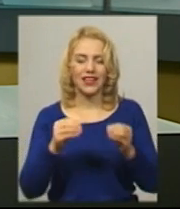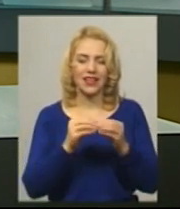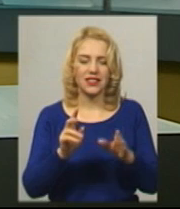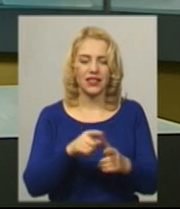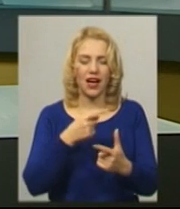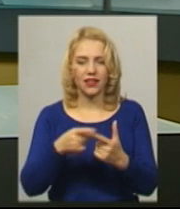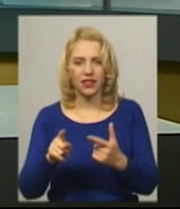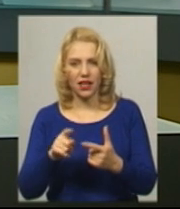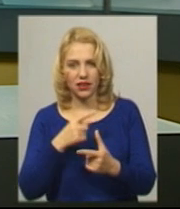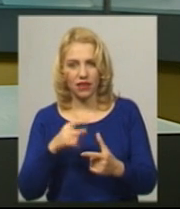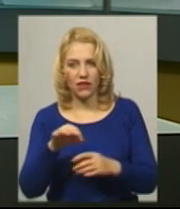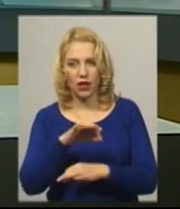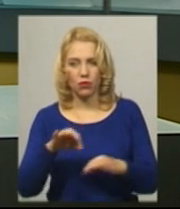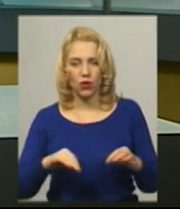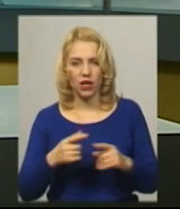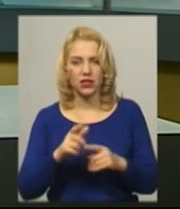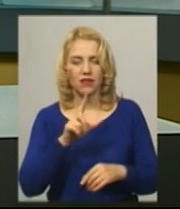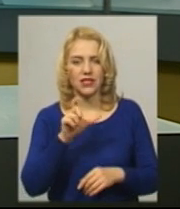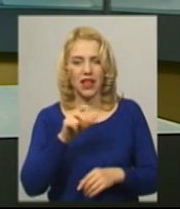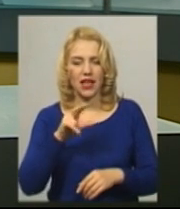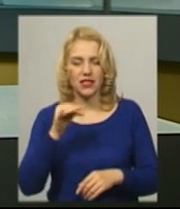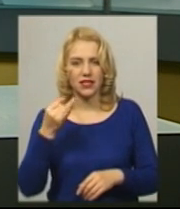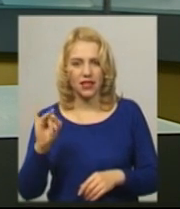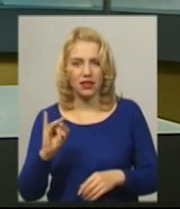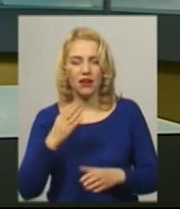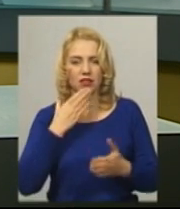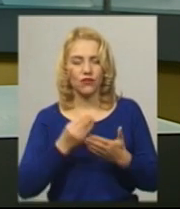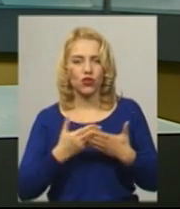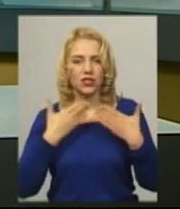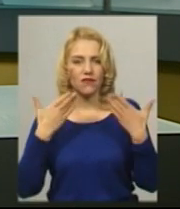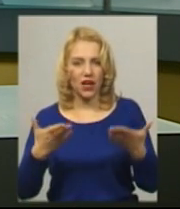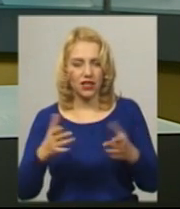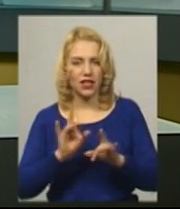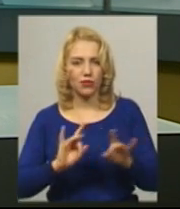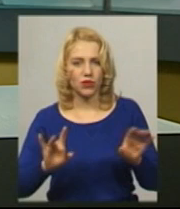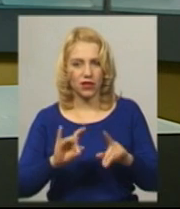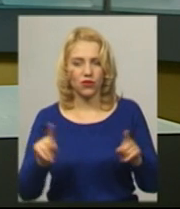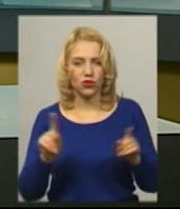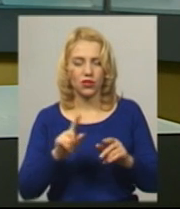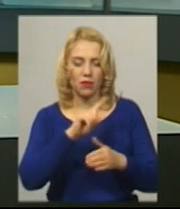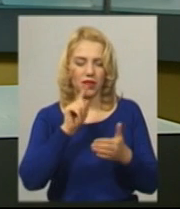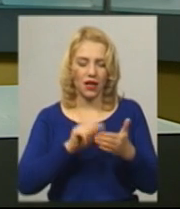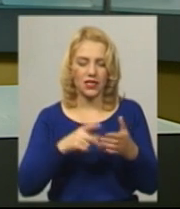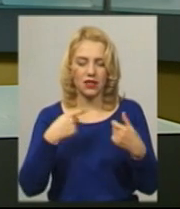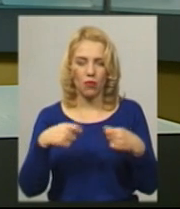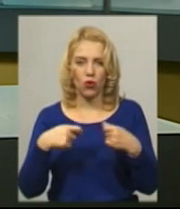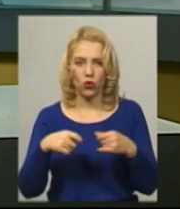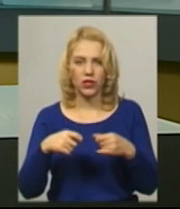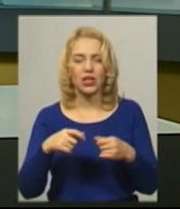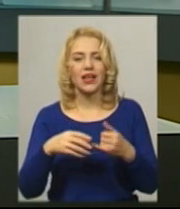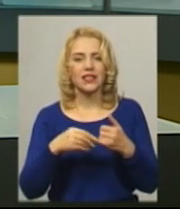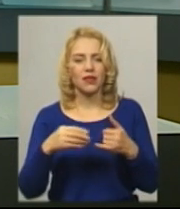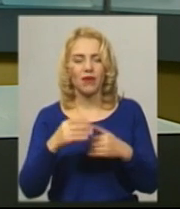запровадження ринку землі. А Володимир Зеленський у своєму зверненні сказав, запитання про продаж землі іноземцям буде винесено на